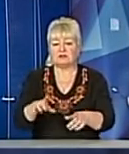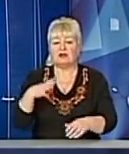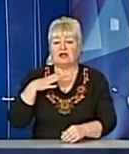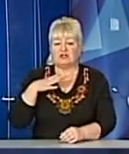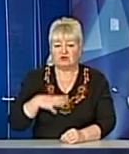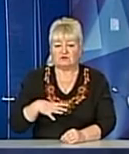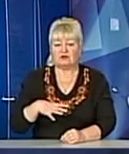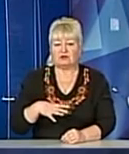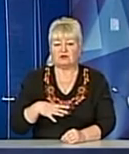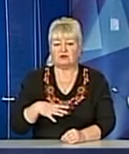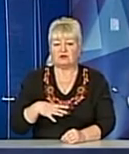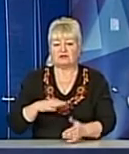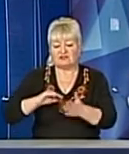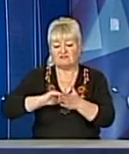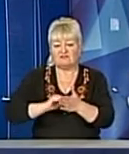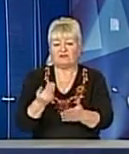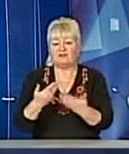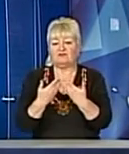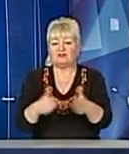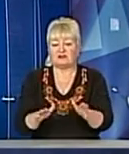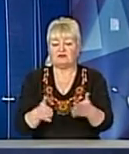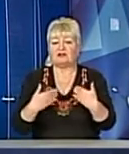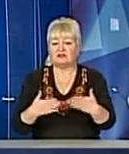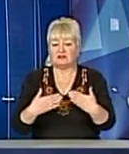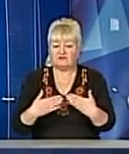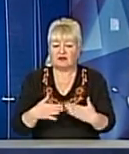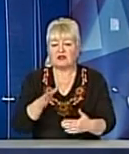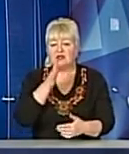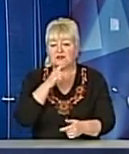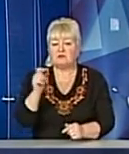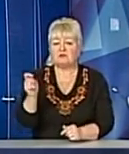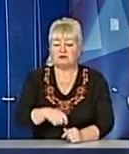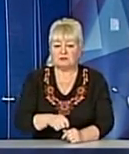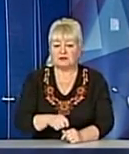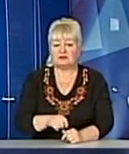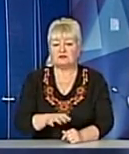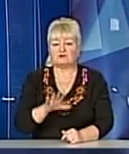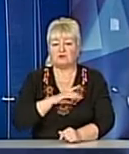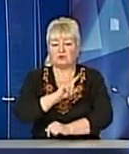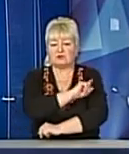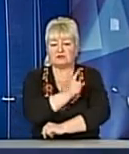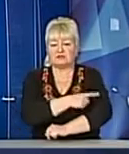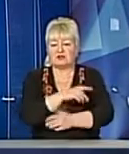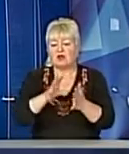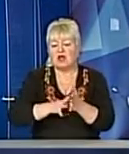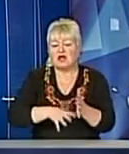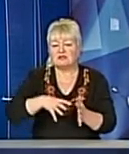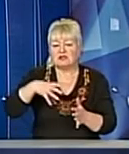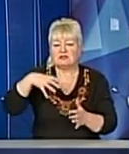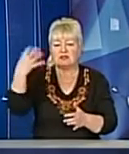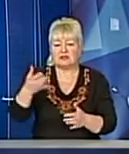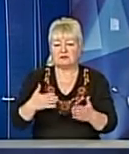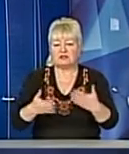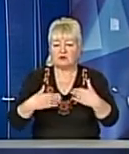відкривати двері На момент також приїзду пожежа спричинила щільне задимлення у під'їзді І також це